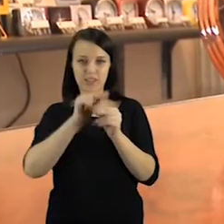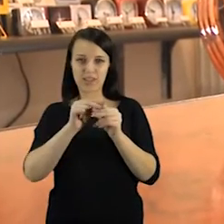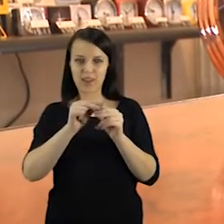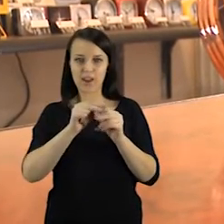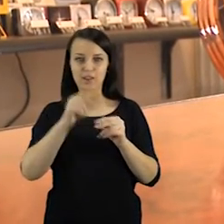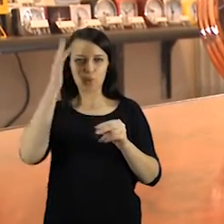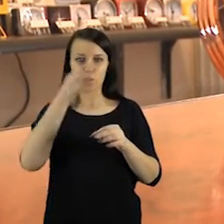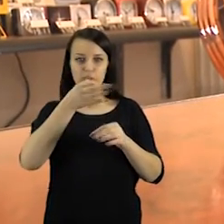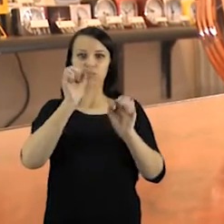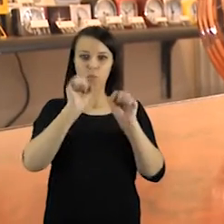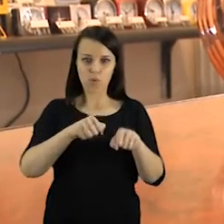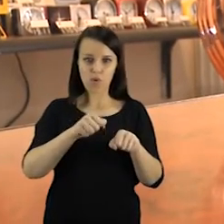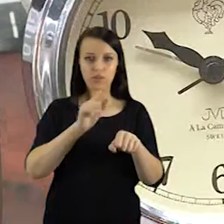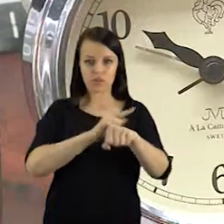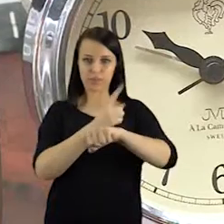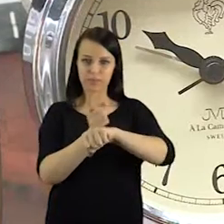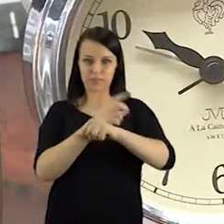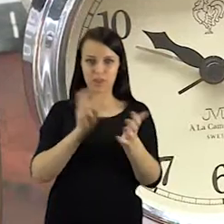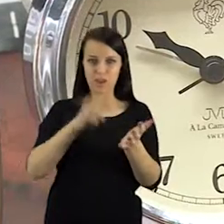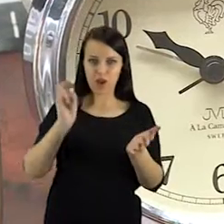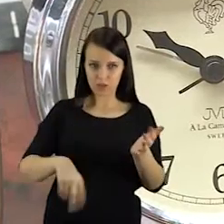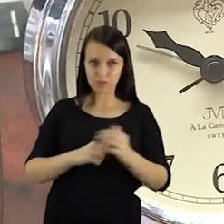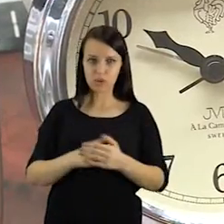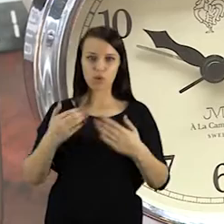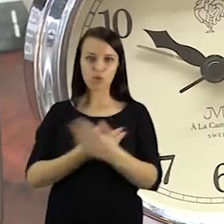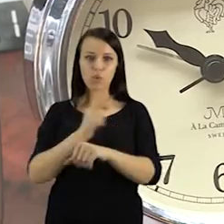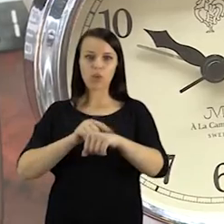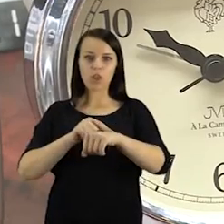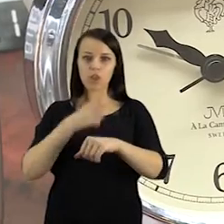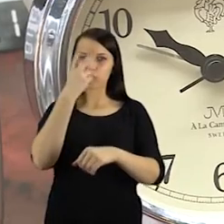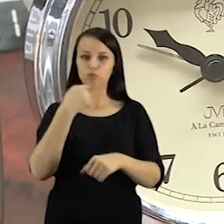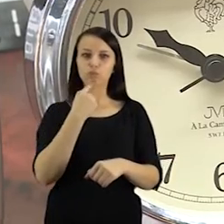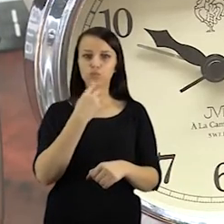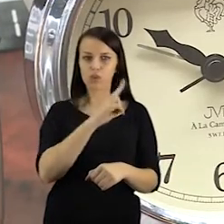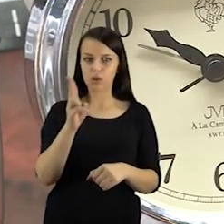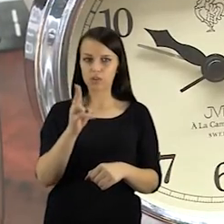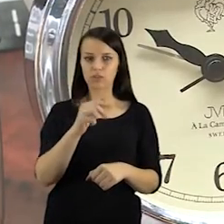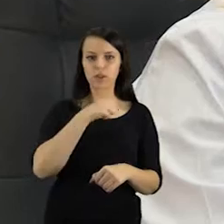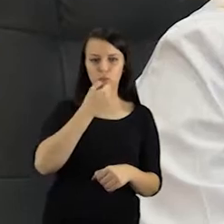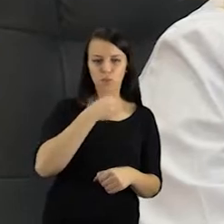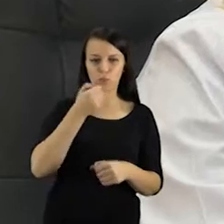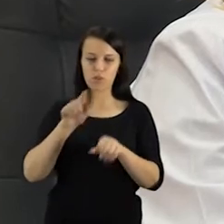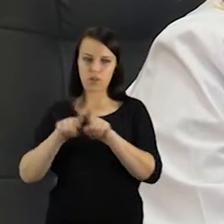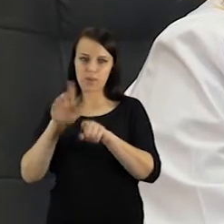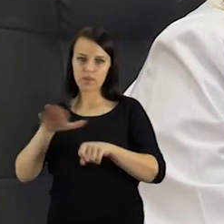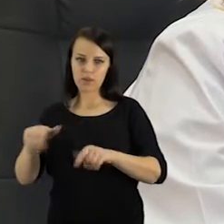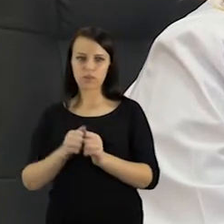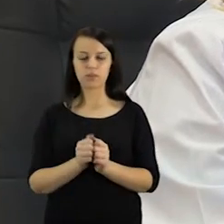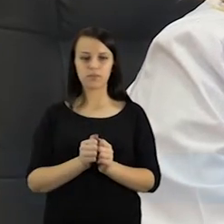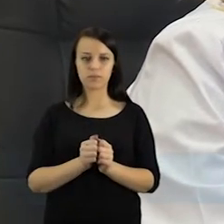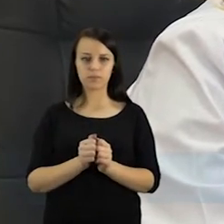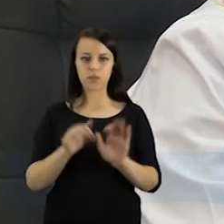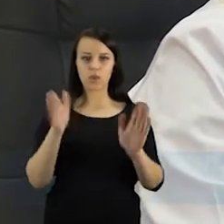laikrodžio sukiojimo tikrai būtų atsakyta. Ypač sunkiai prie naujo ritmo prisitaiko vyresnio amžiaus žmonės ir vaikai. Vaikai, kurie turi